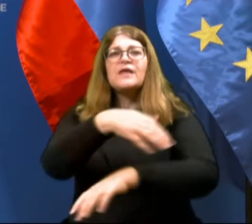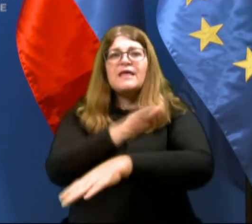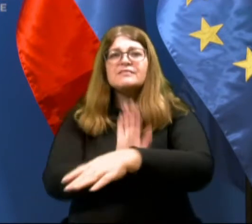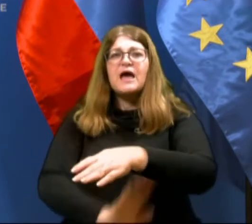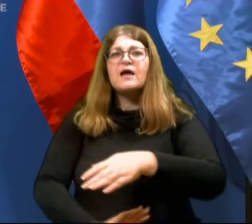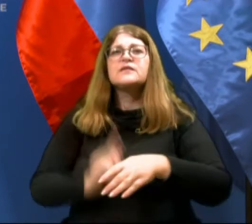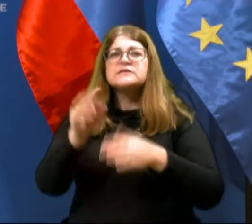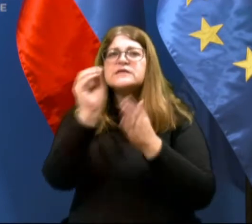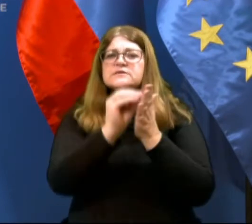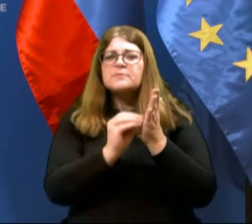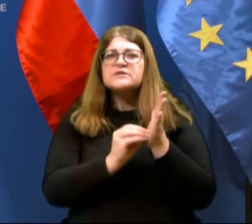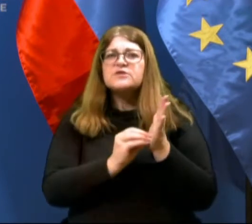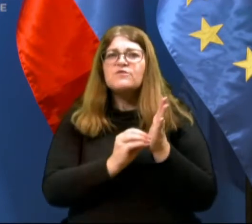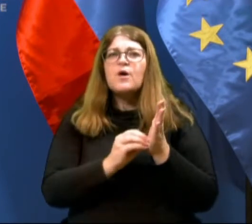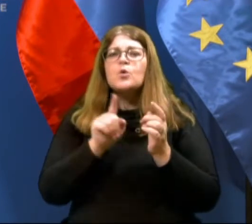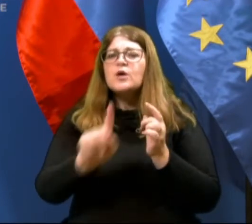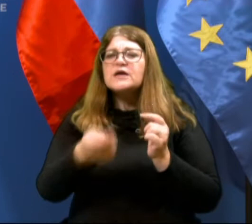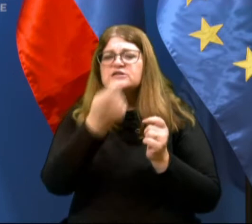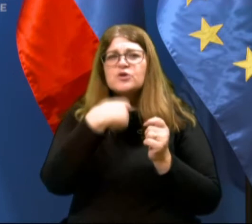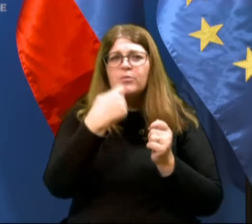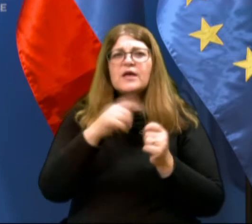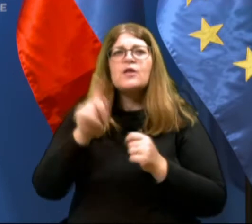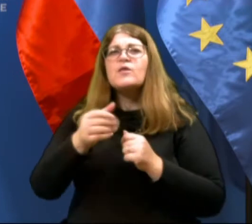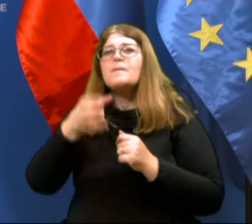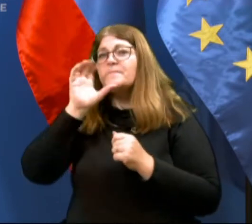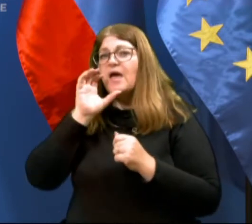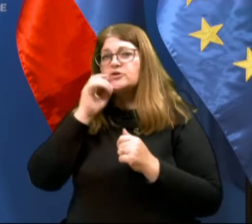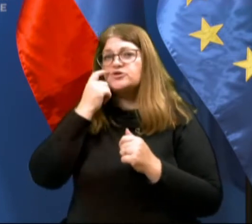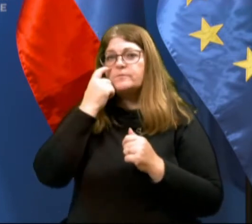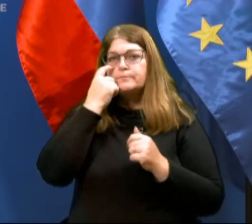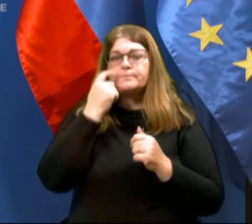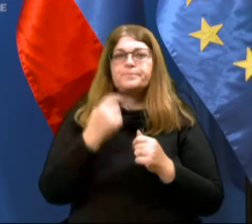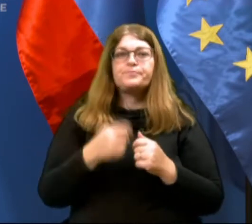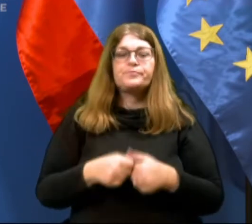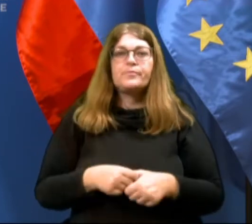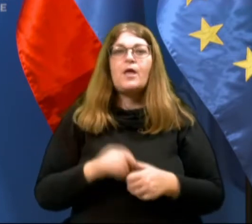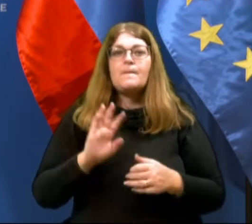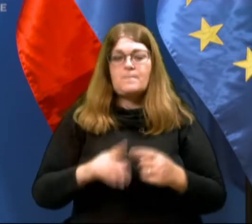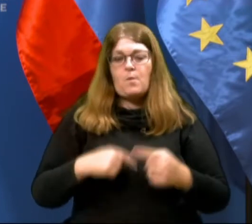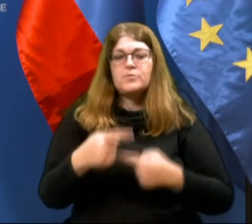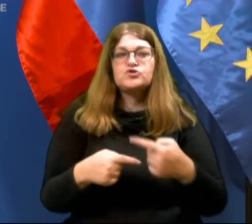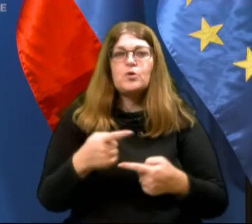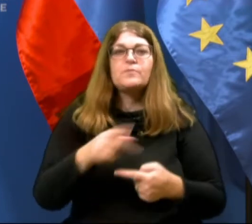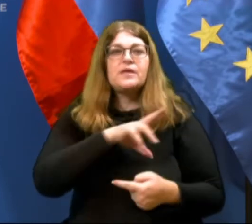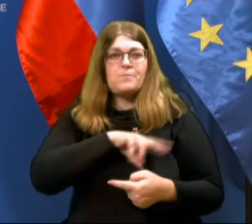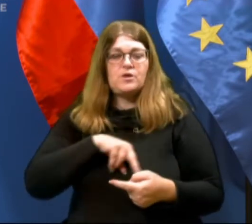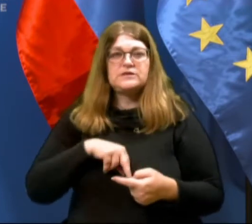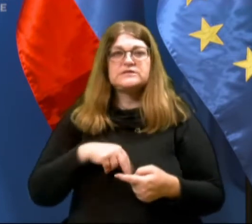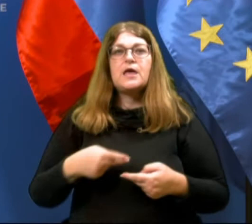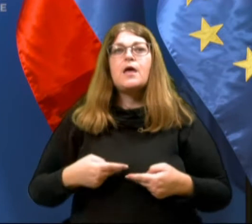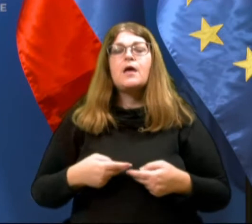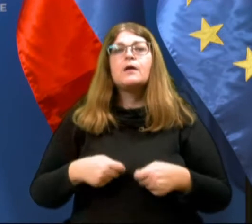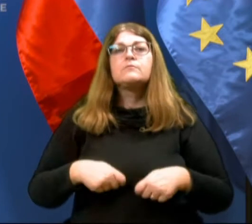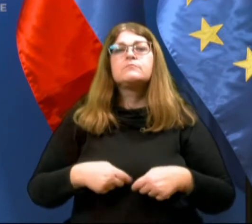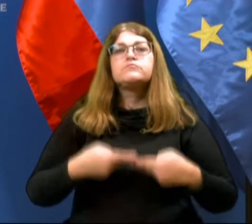krvestno zapisoval vso to konzumirano hrano in pijačo. Seveda je po postopkih policija poslala